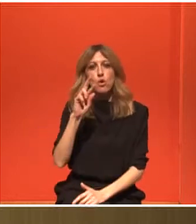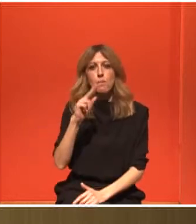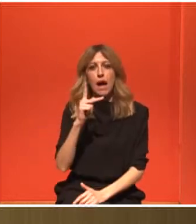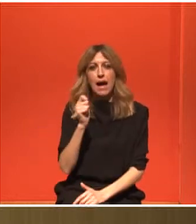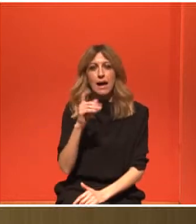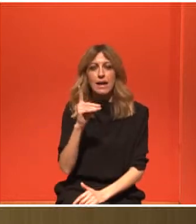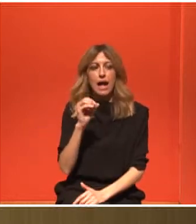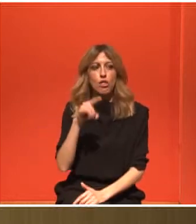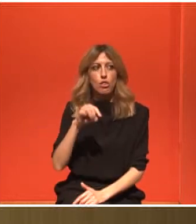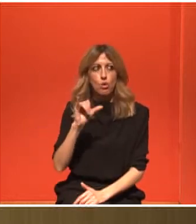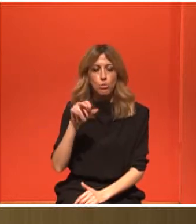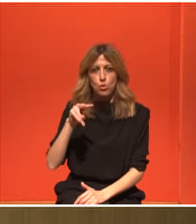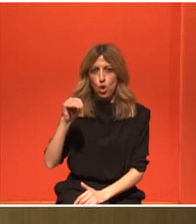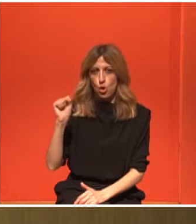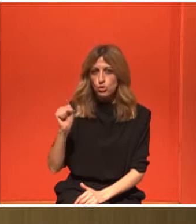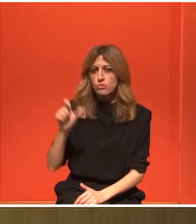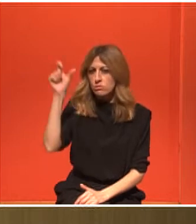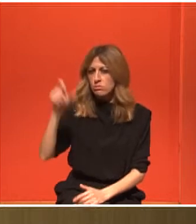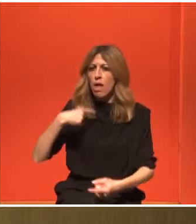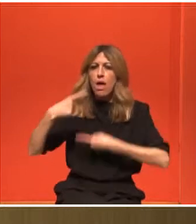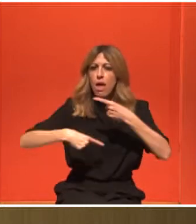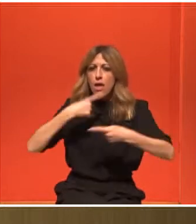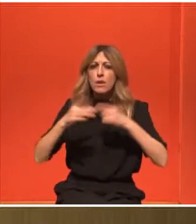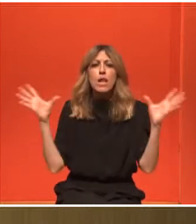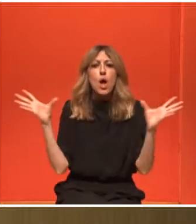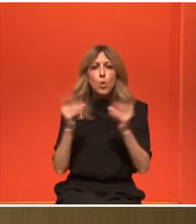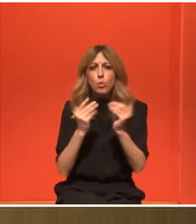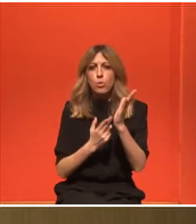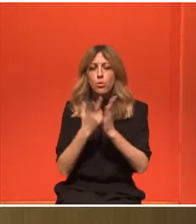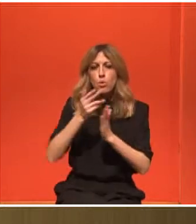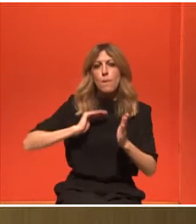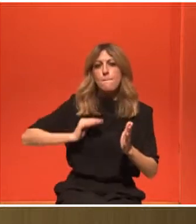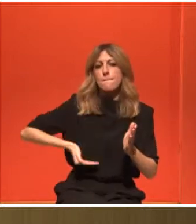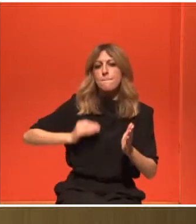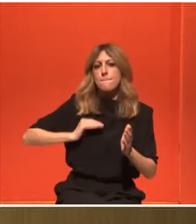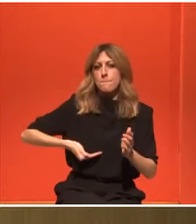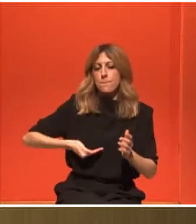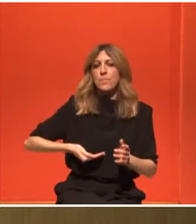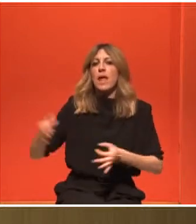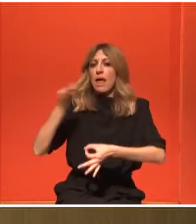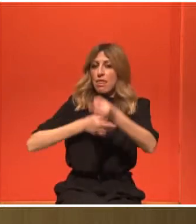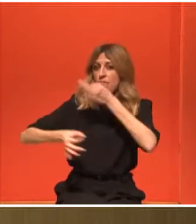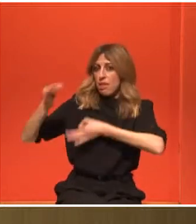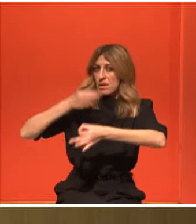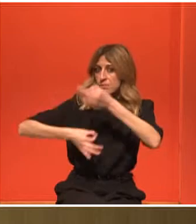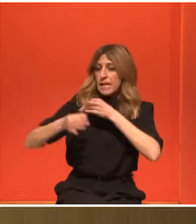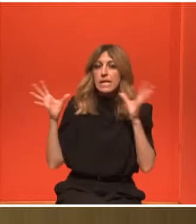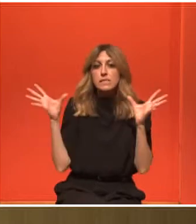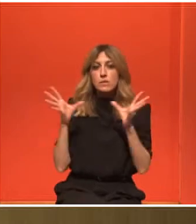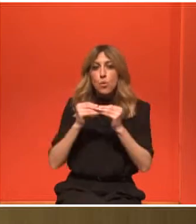χειρουργική του μαστού, να μας μιλήσει πρόληψη του καρκίνου του μαστού, προληπτική χειρουργική.